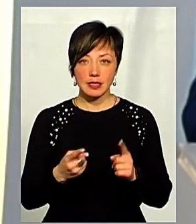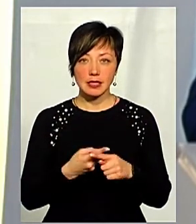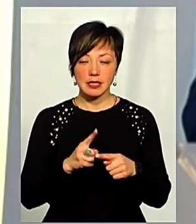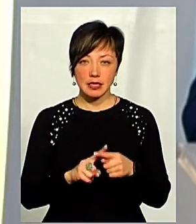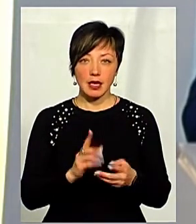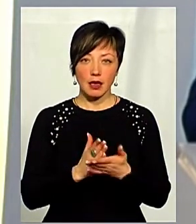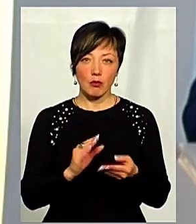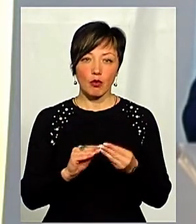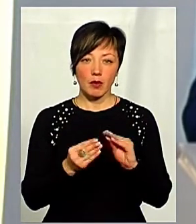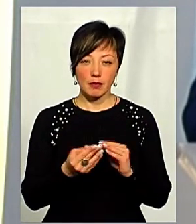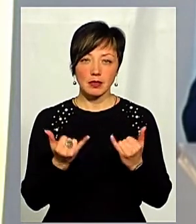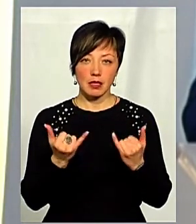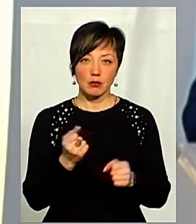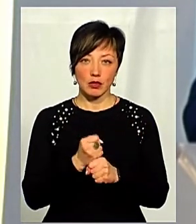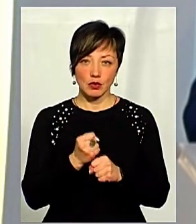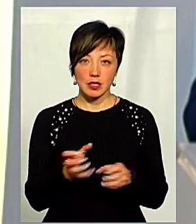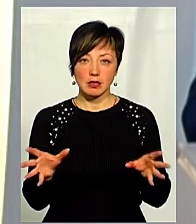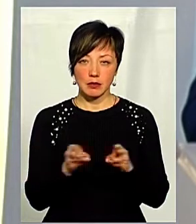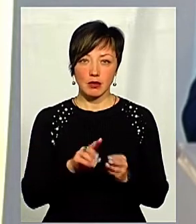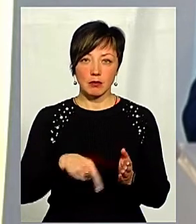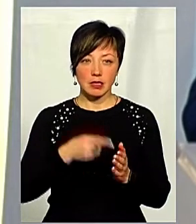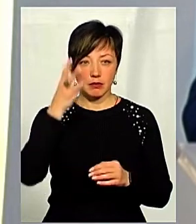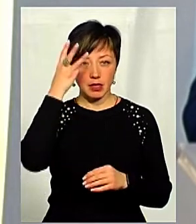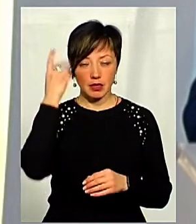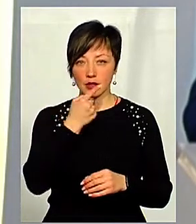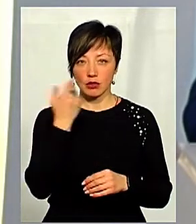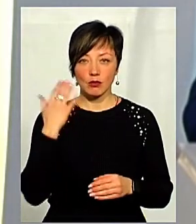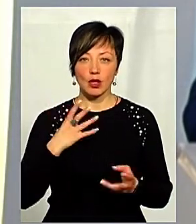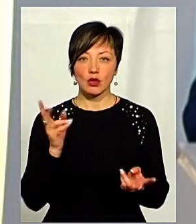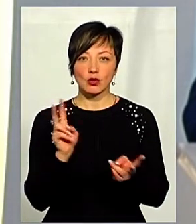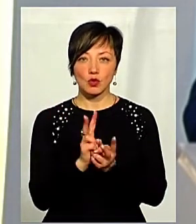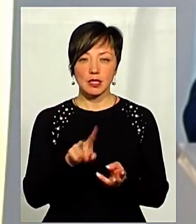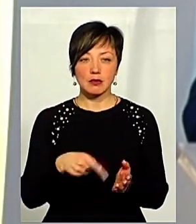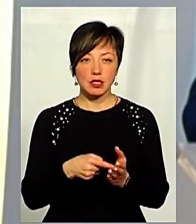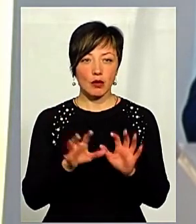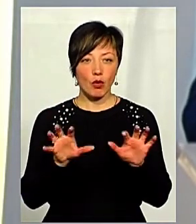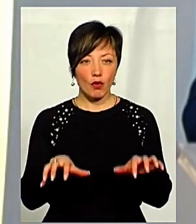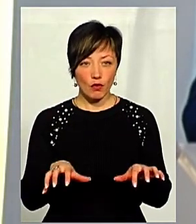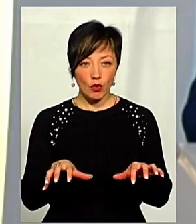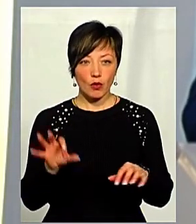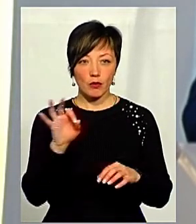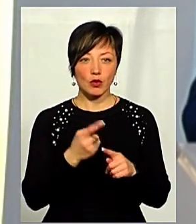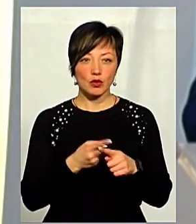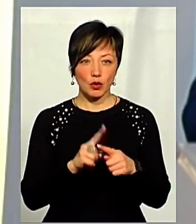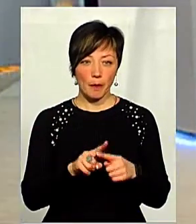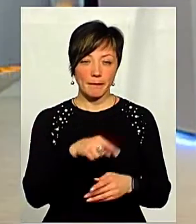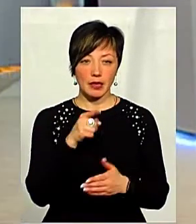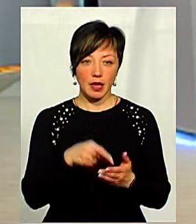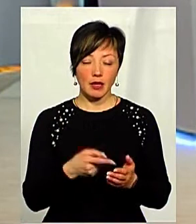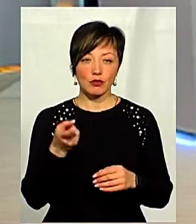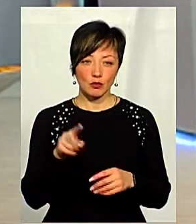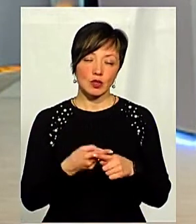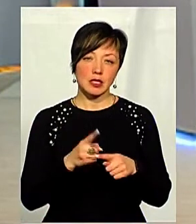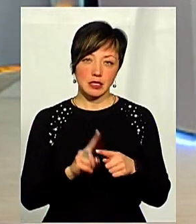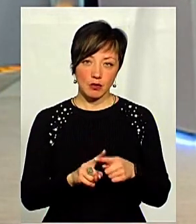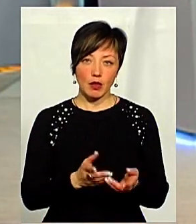дійсно це також є проблема, з якою ми зараз працюємо, спільно з містом Хмельницьким, нещодавно у була зустріч з міським головою щодо цього питання. І тому